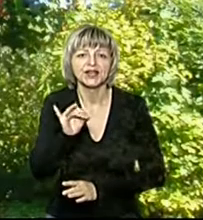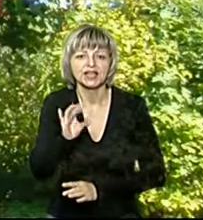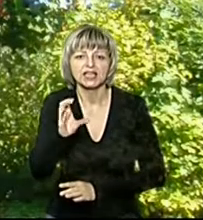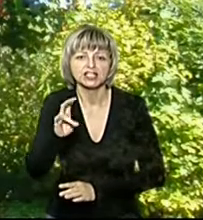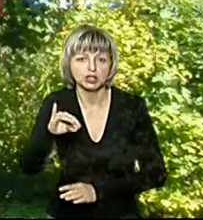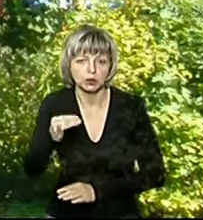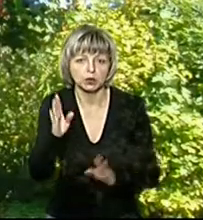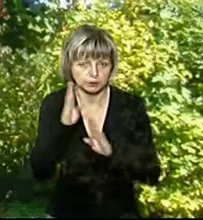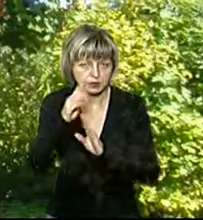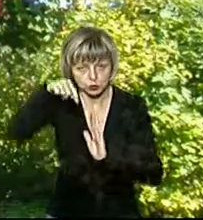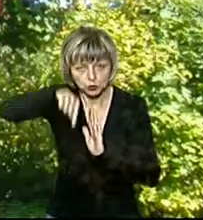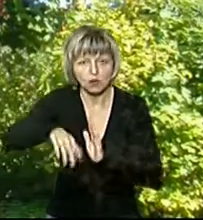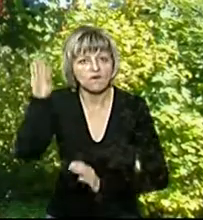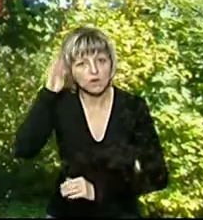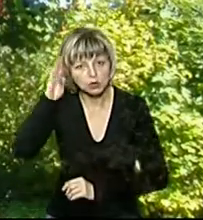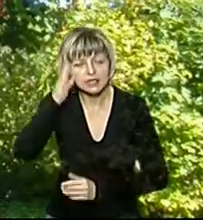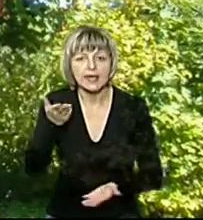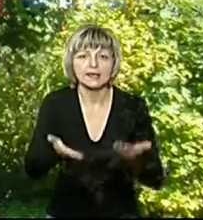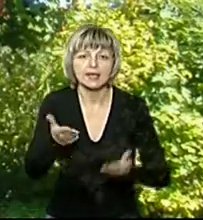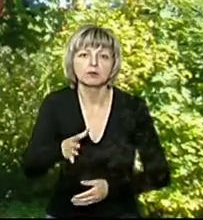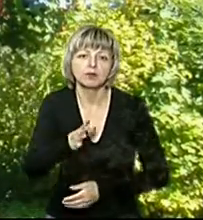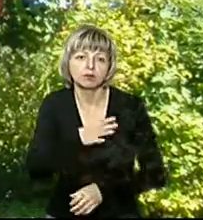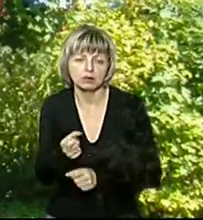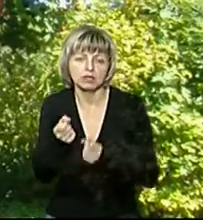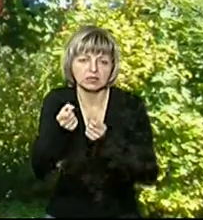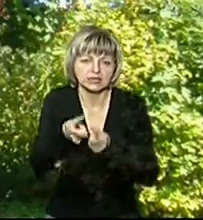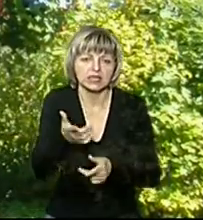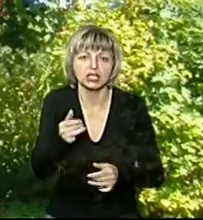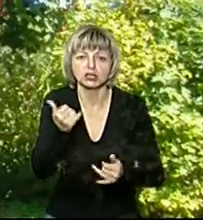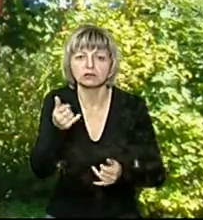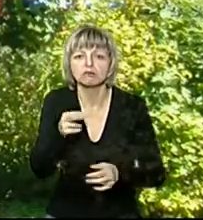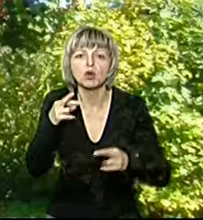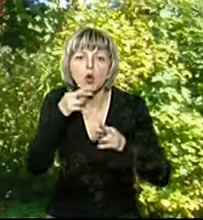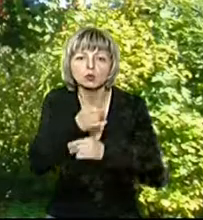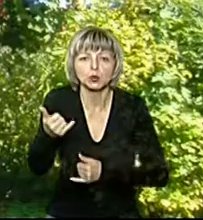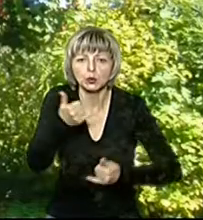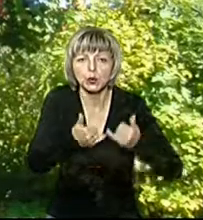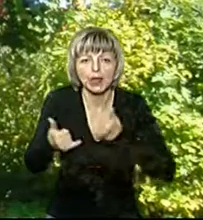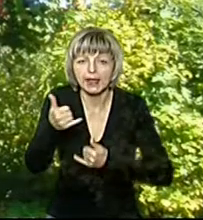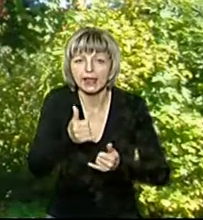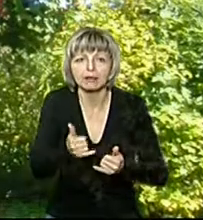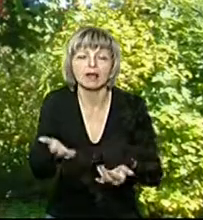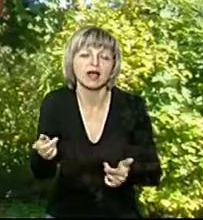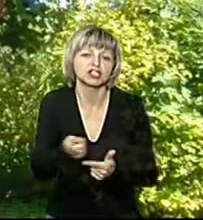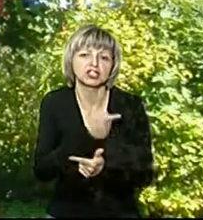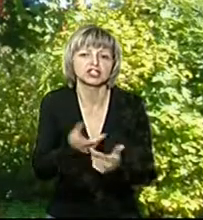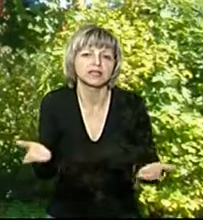воді. Того, що якби були скинуті якісь отрутохімікати, чи якась